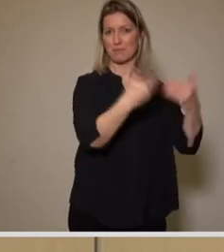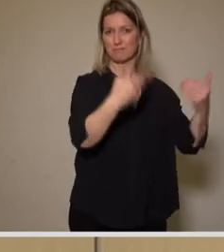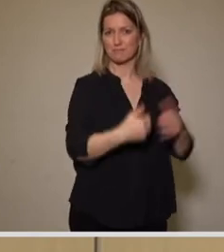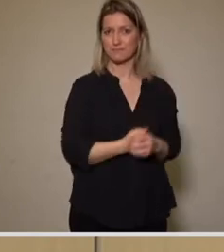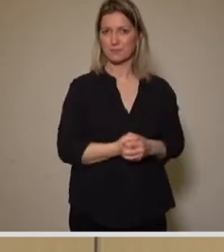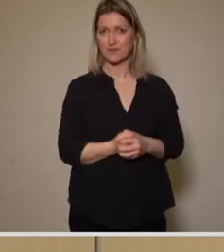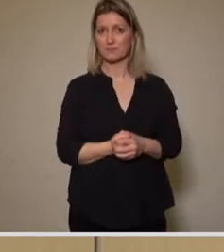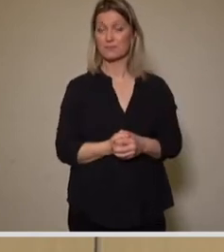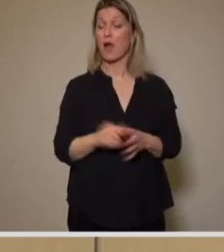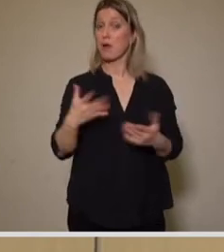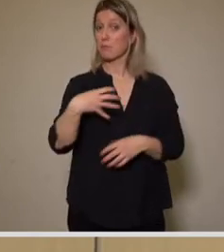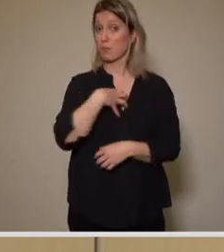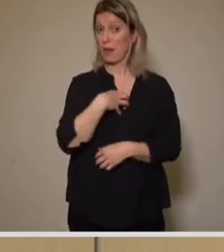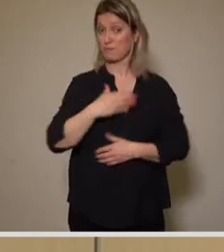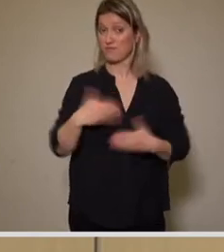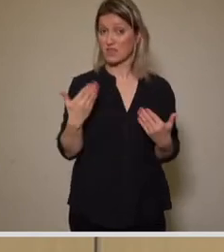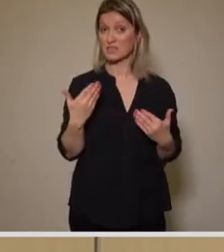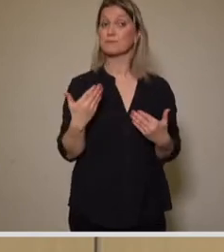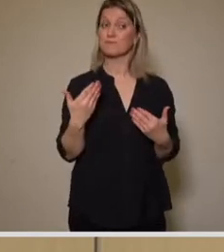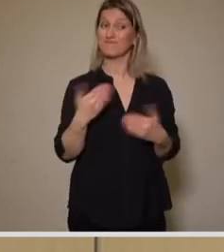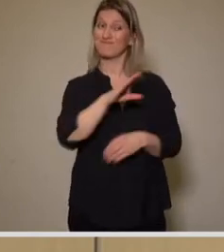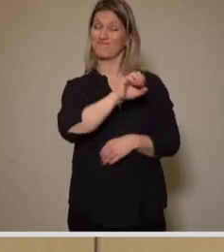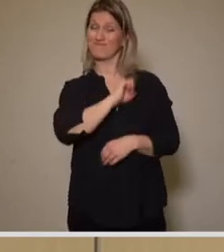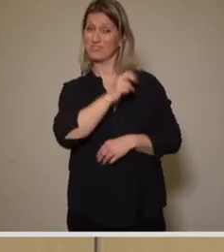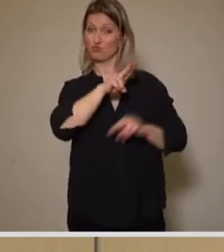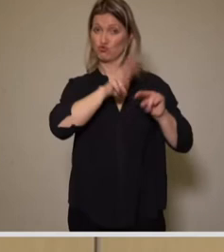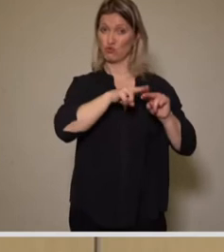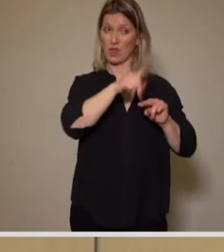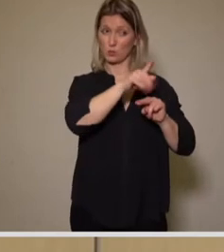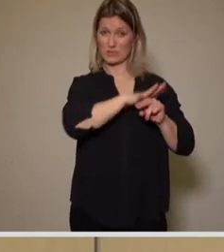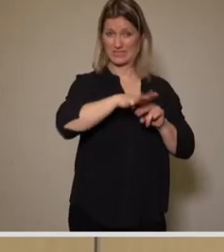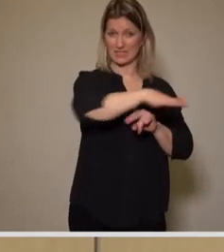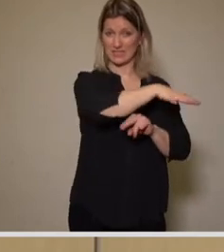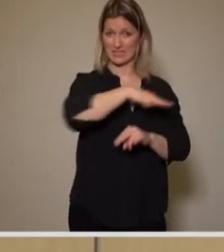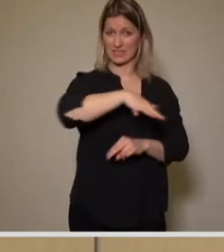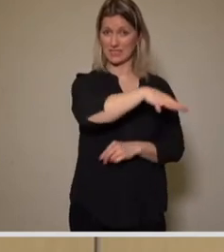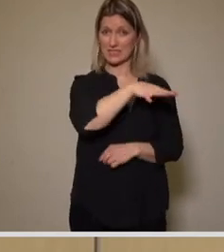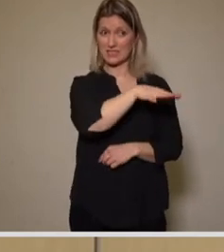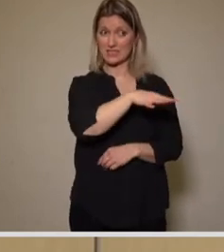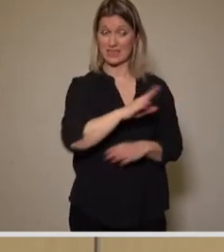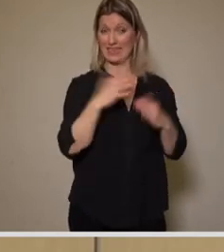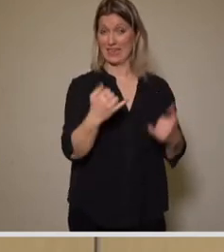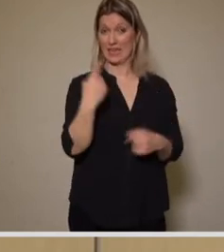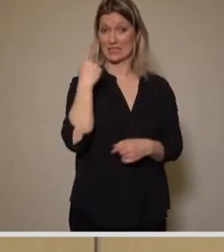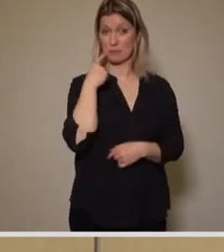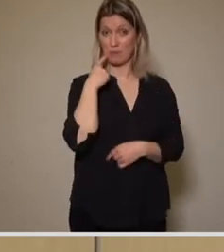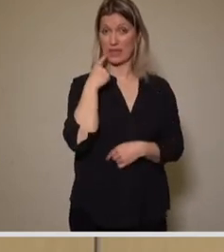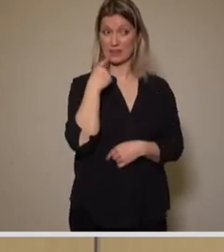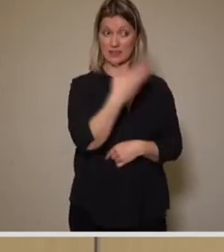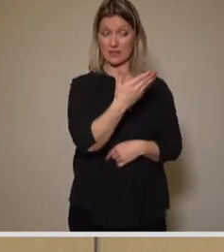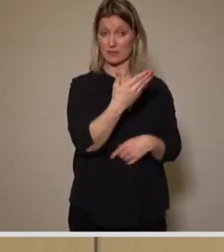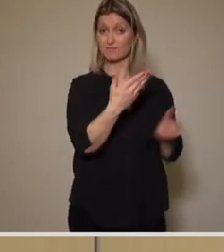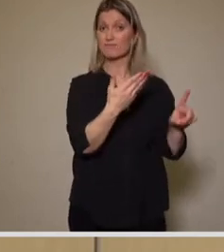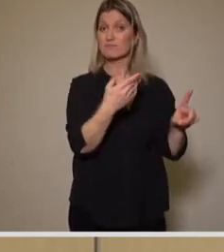aber so, dass der Status dieses Gebietes derzeit in dem seit 2030